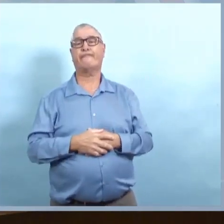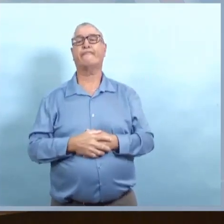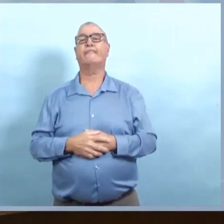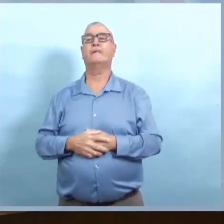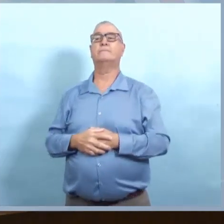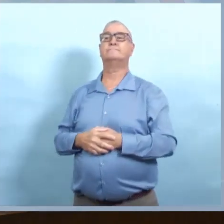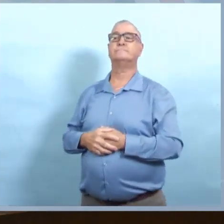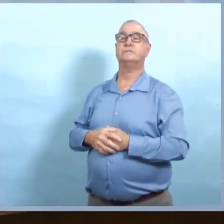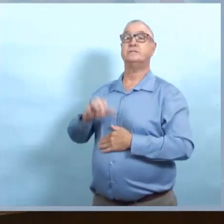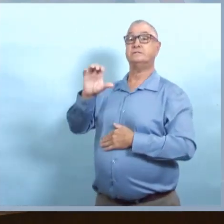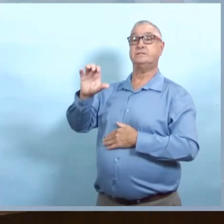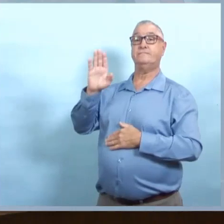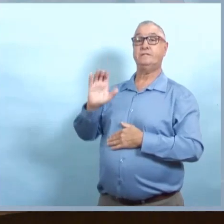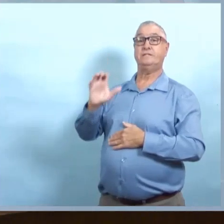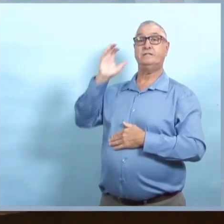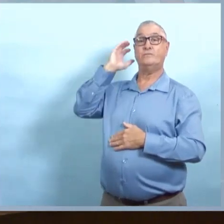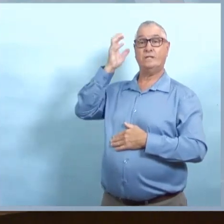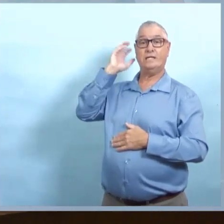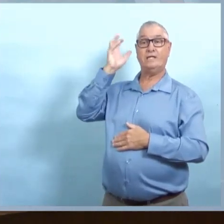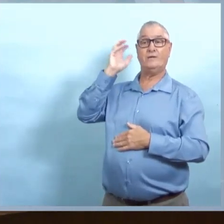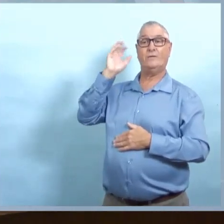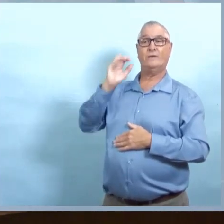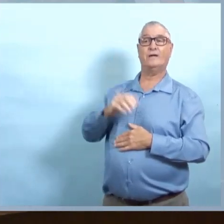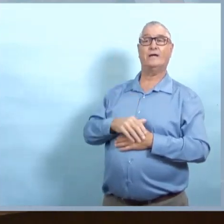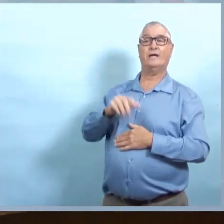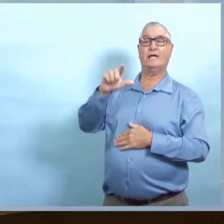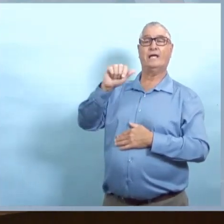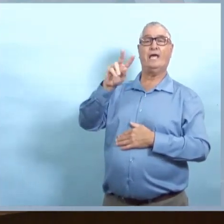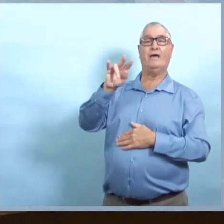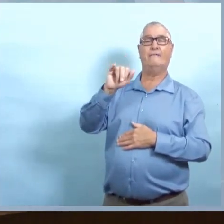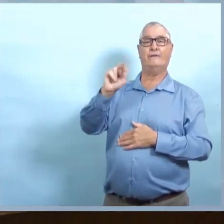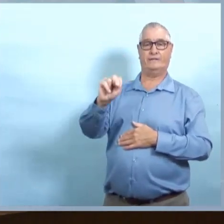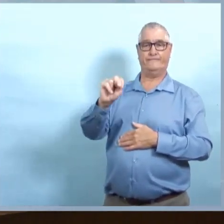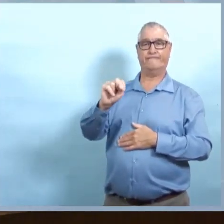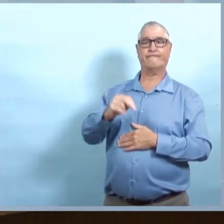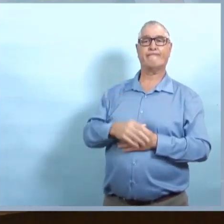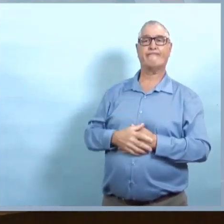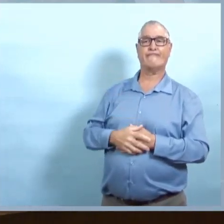du ménage du total et au fil du temps, peut-être que nous allons réévaluer ça.